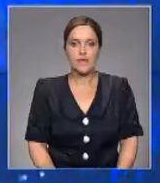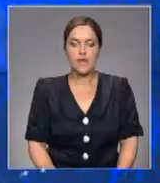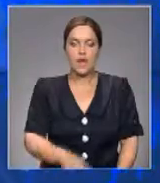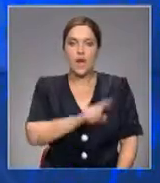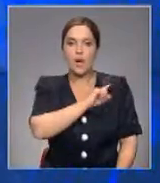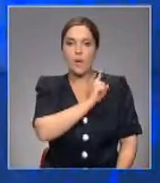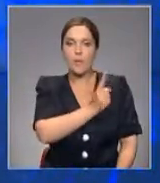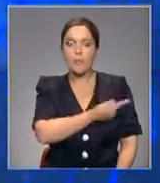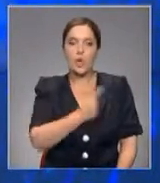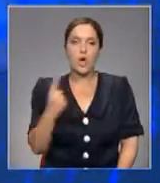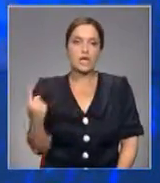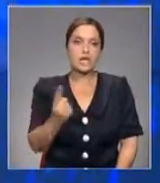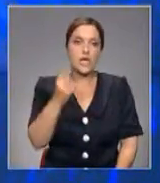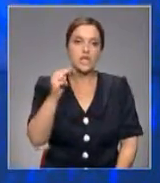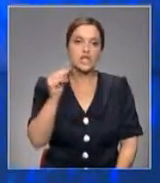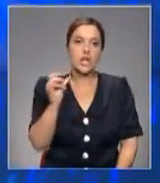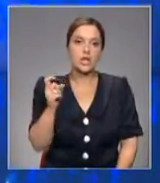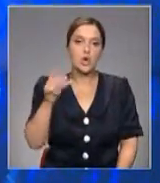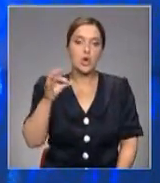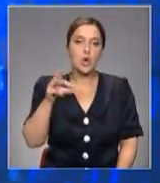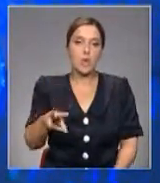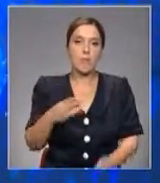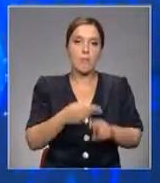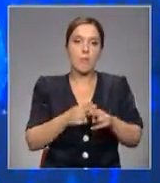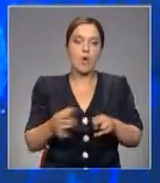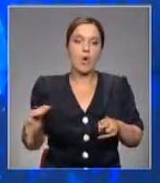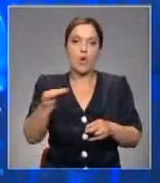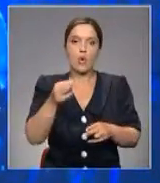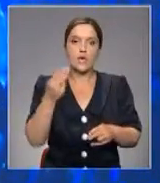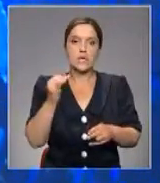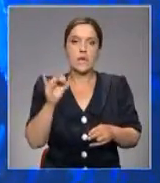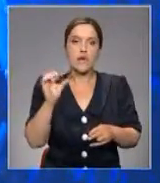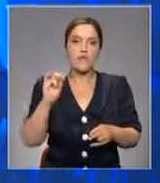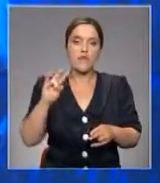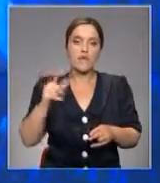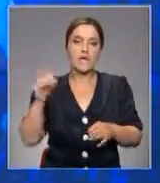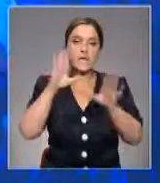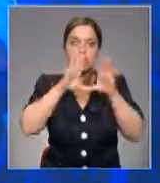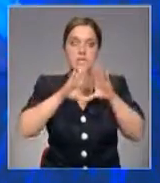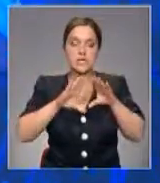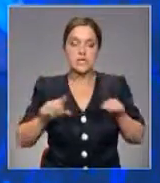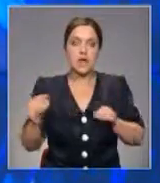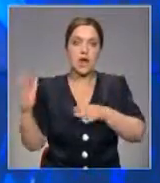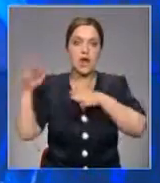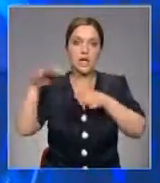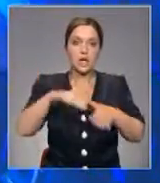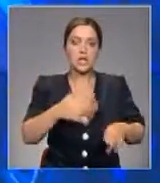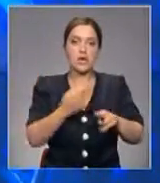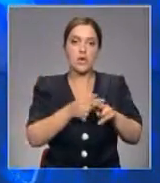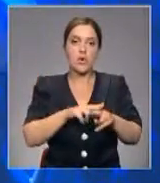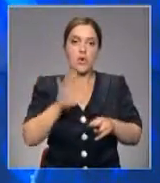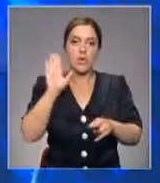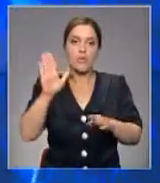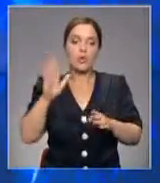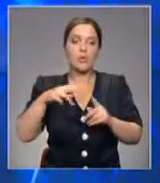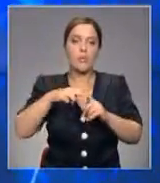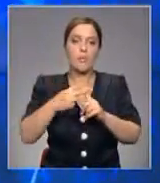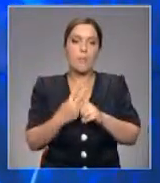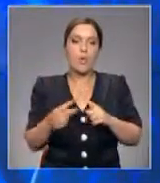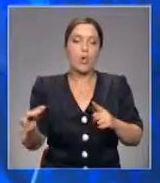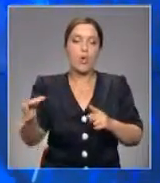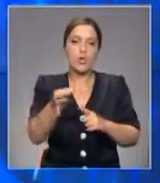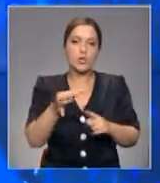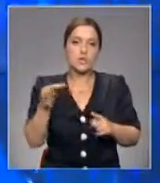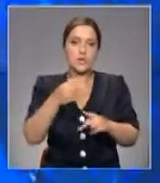Мощный тайфун Чанхом надвигается на остров Тайвань со стороны Тихого океана. По словам синоптиков, циклон затронет лишь край острова. Он